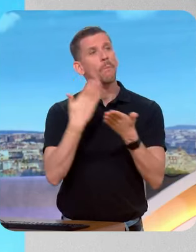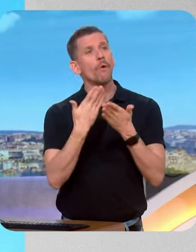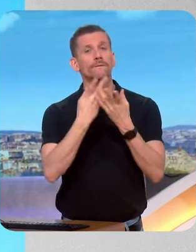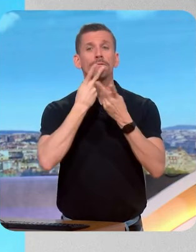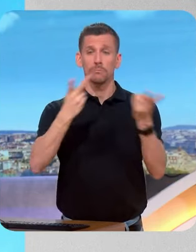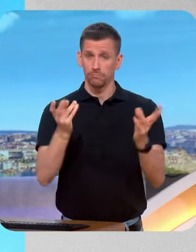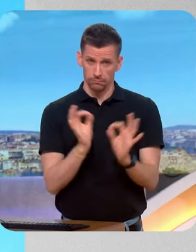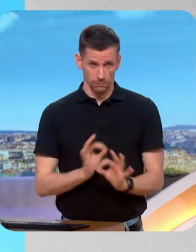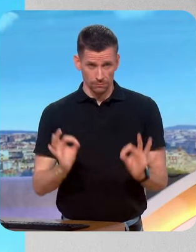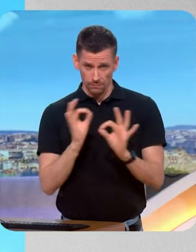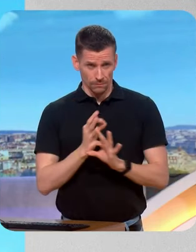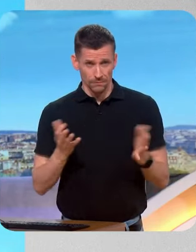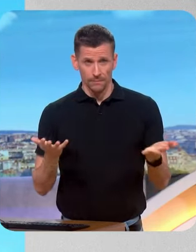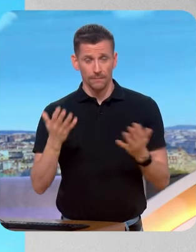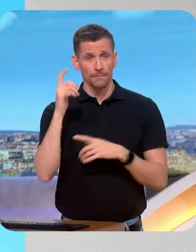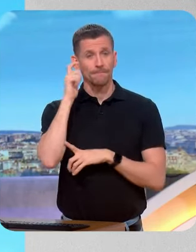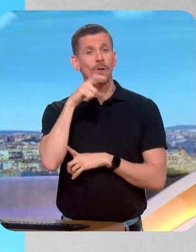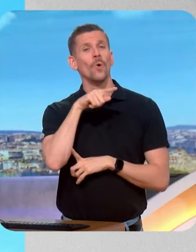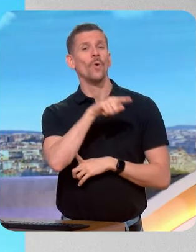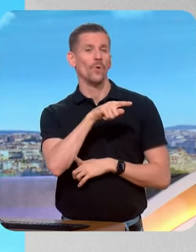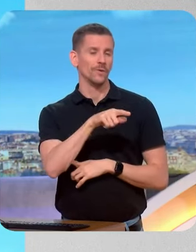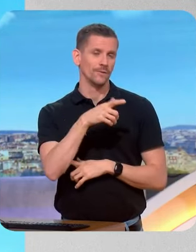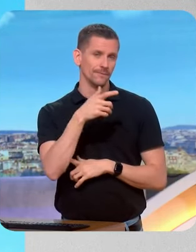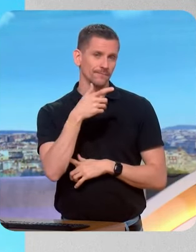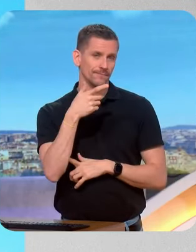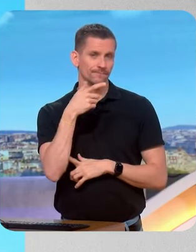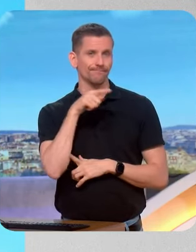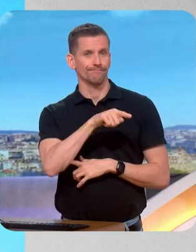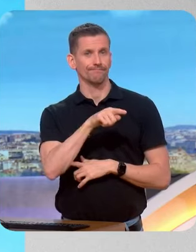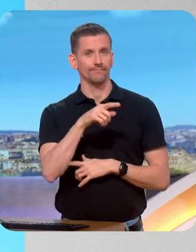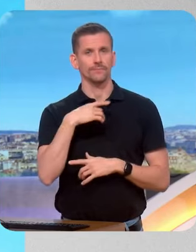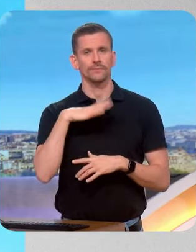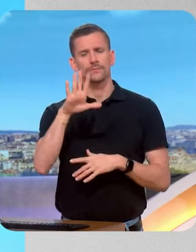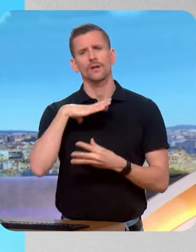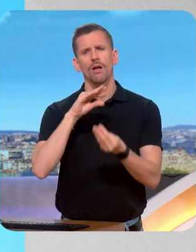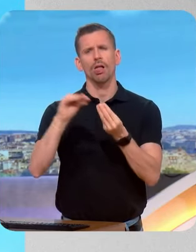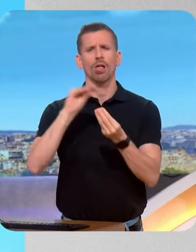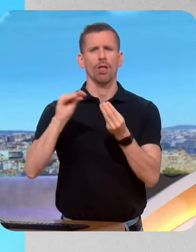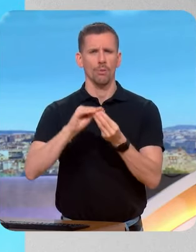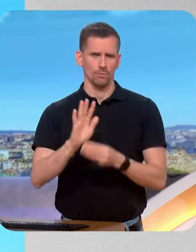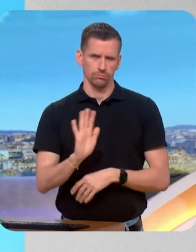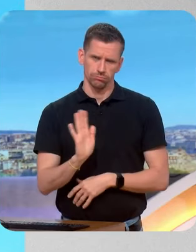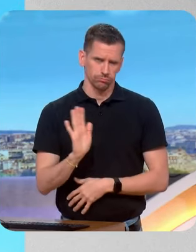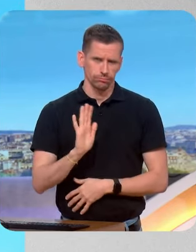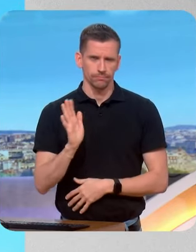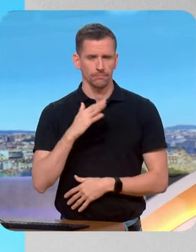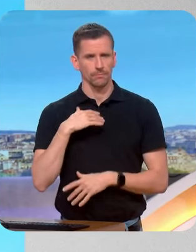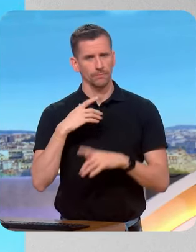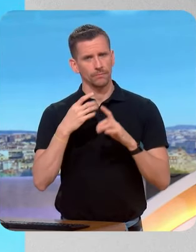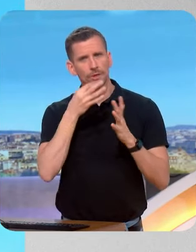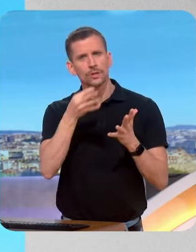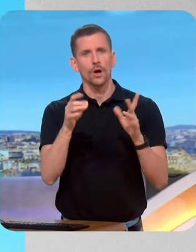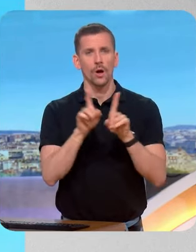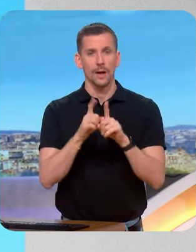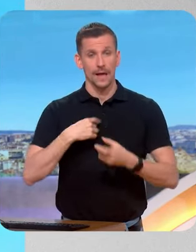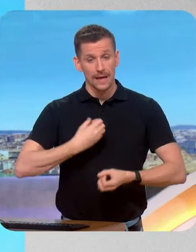François Bayrou, je ne pas qu'on caricature cette idée selon laquelle, quand on exprime